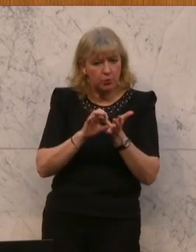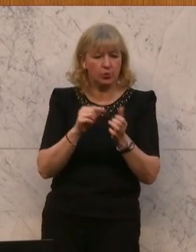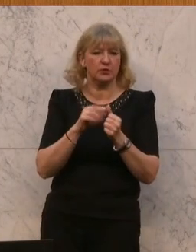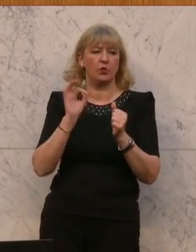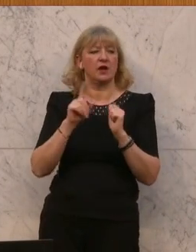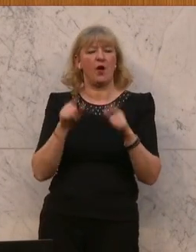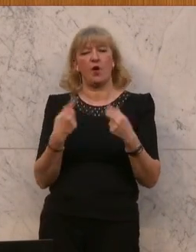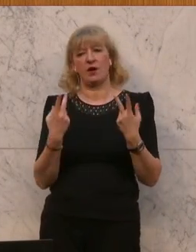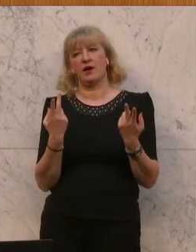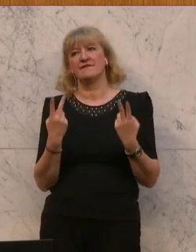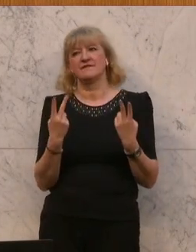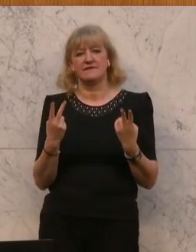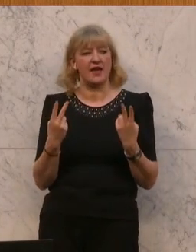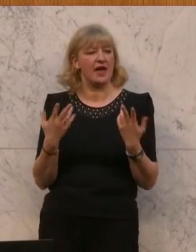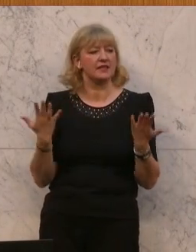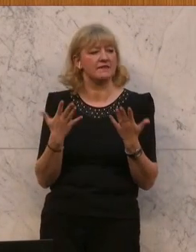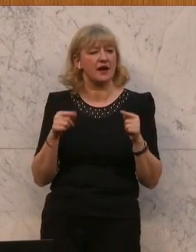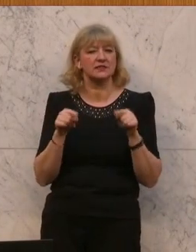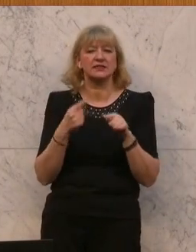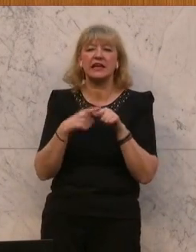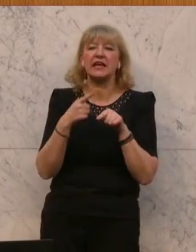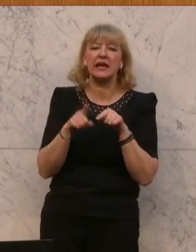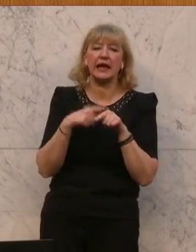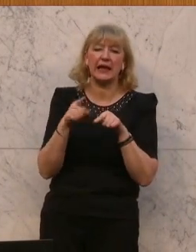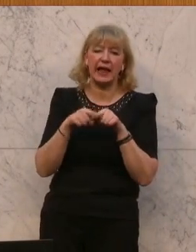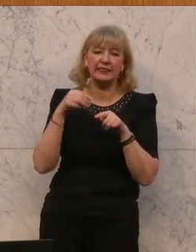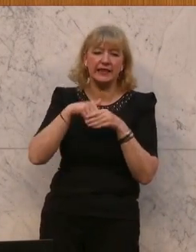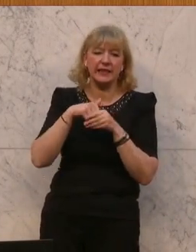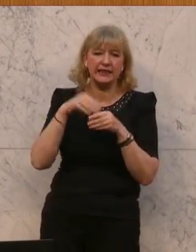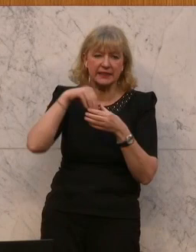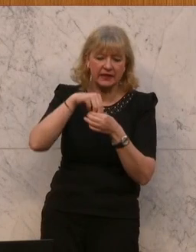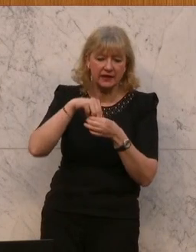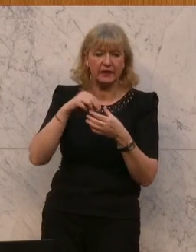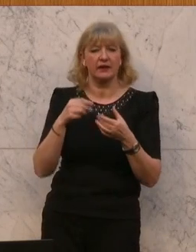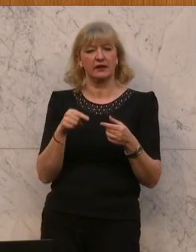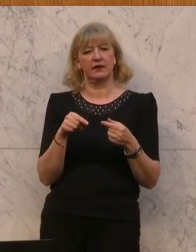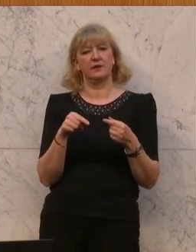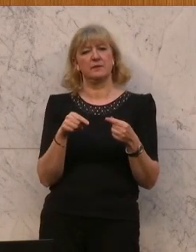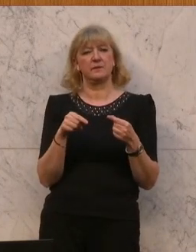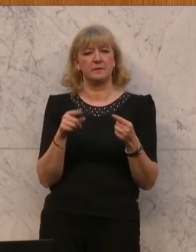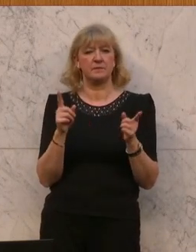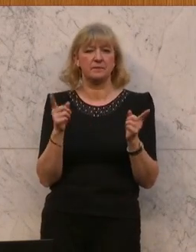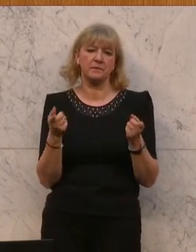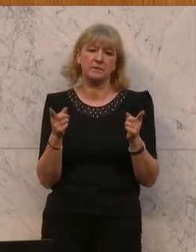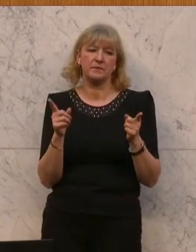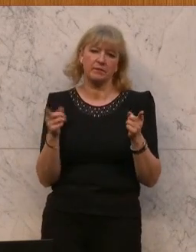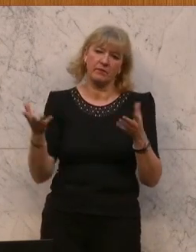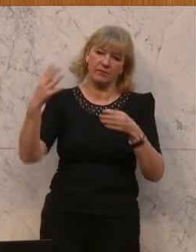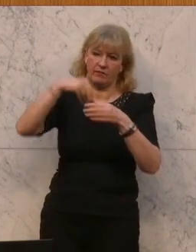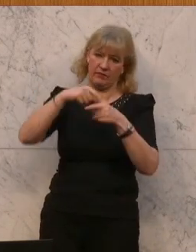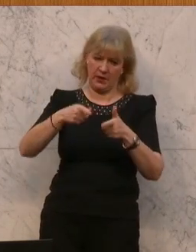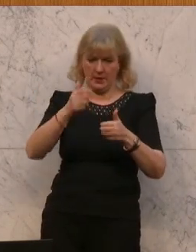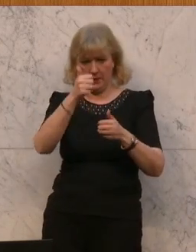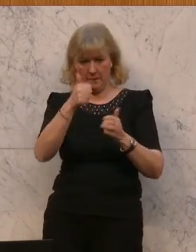Wert dessen, worin der Kredit hineingeht, mit in die Waagschalde wirft,